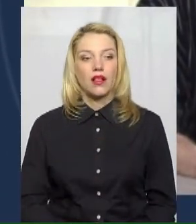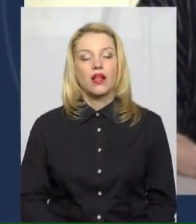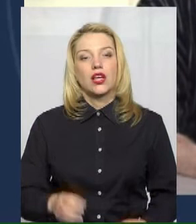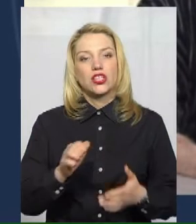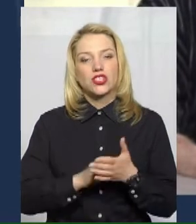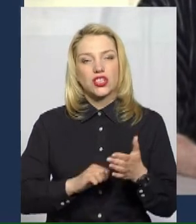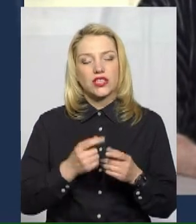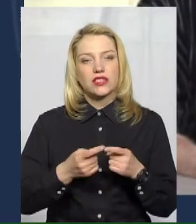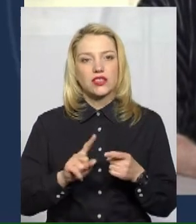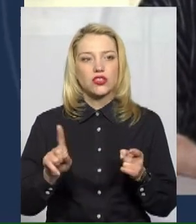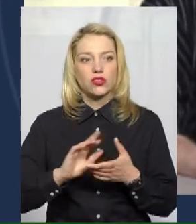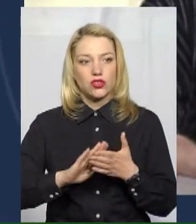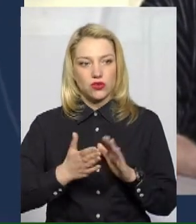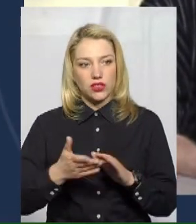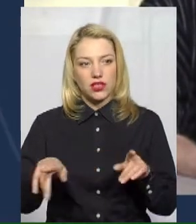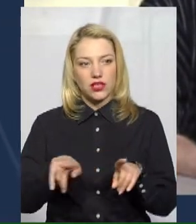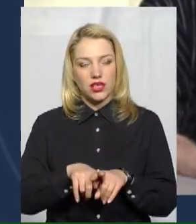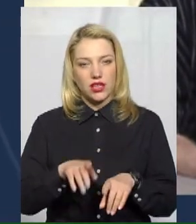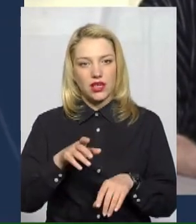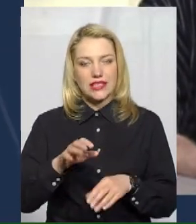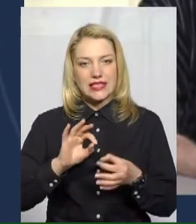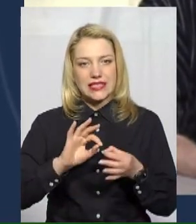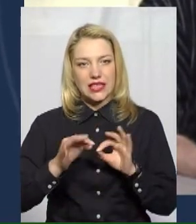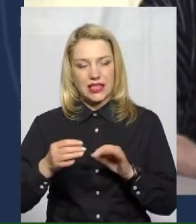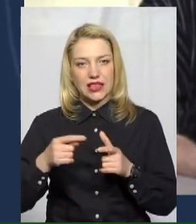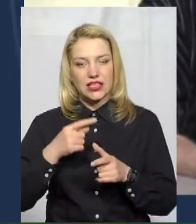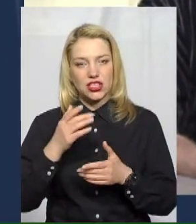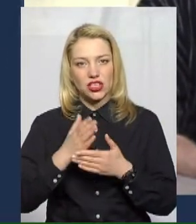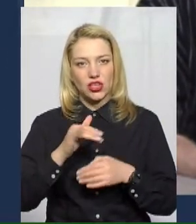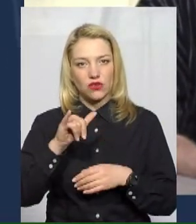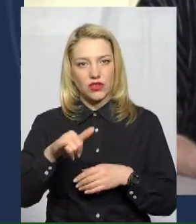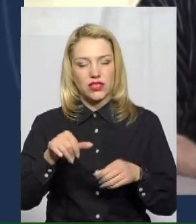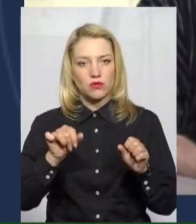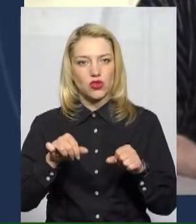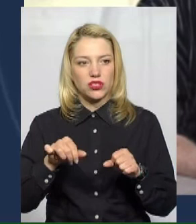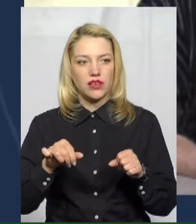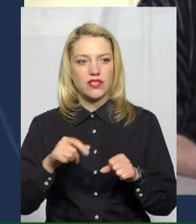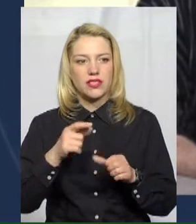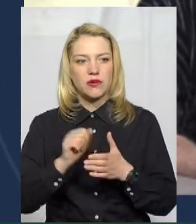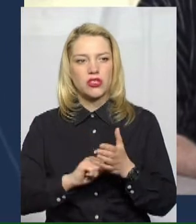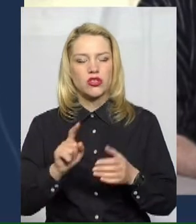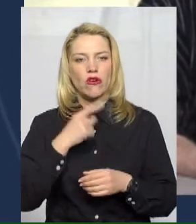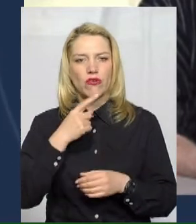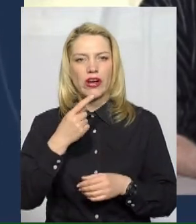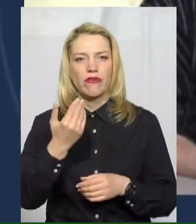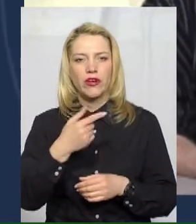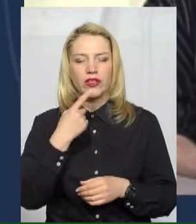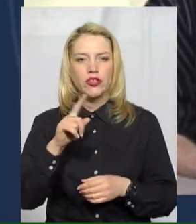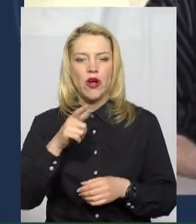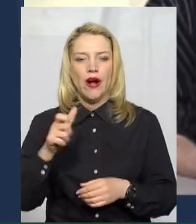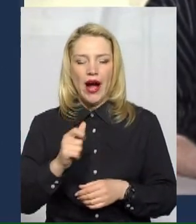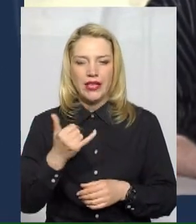складна, чи є у вас можливість, от ми чуємо про те, що зараз газ дешевий, то немає у вас можливості